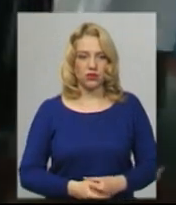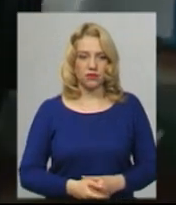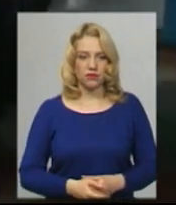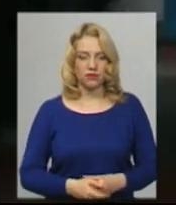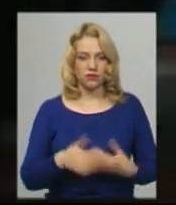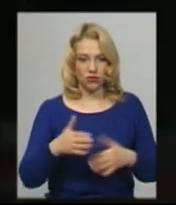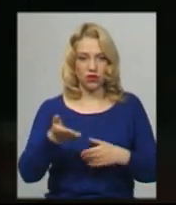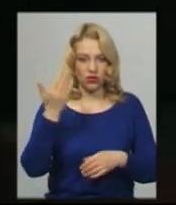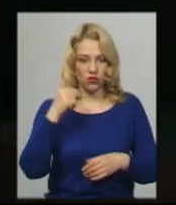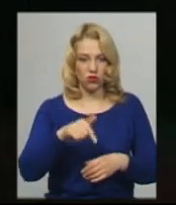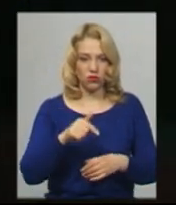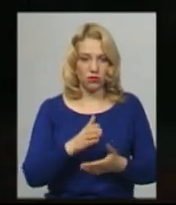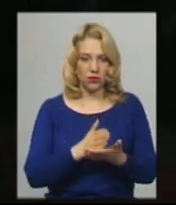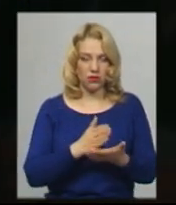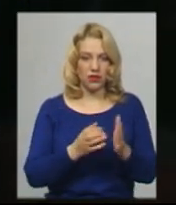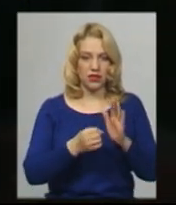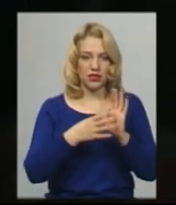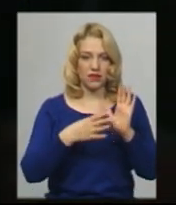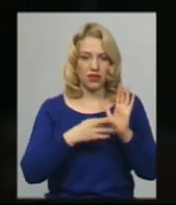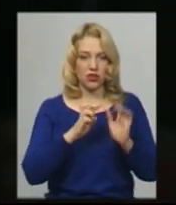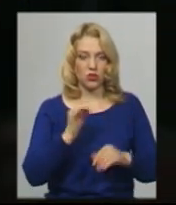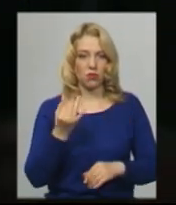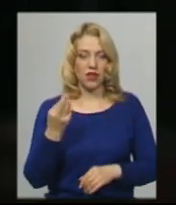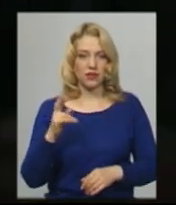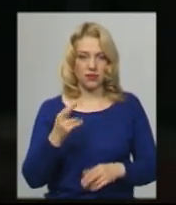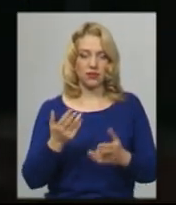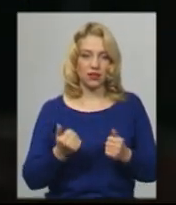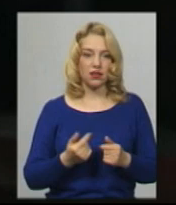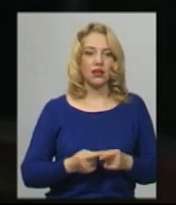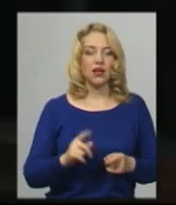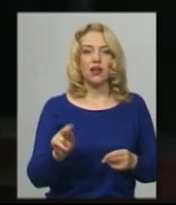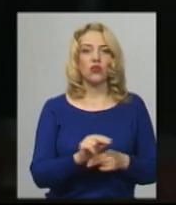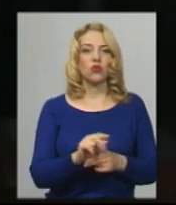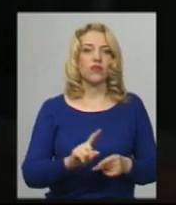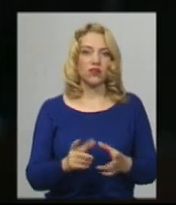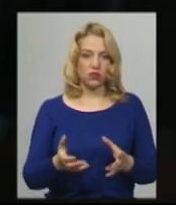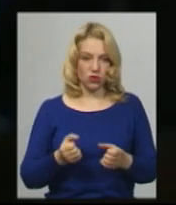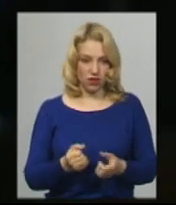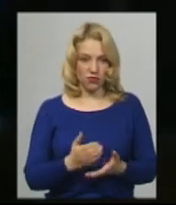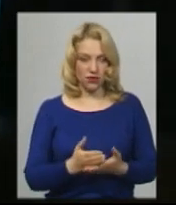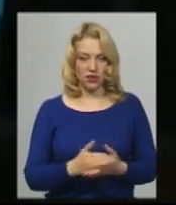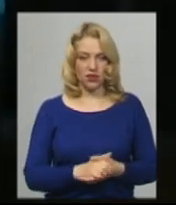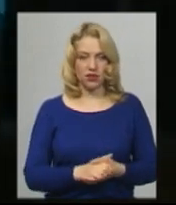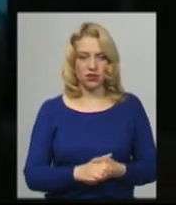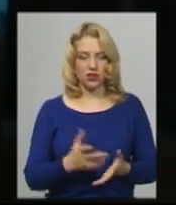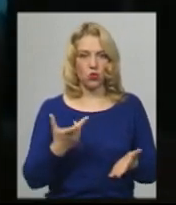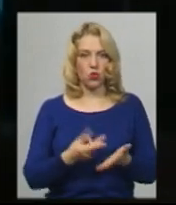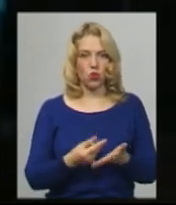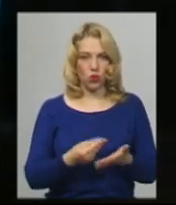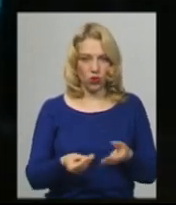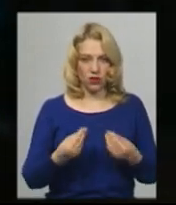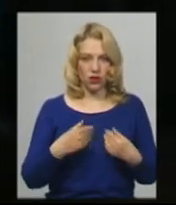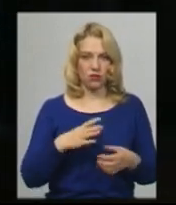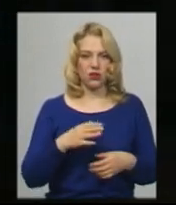З 19 березня. З 19 березня? Так. Якесь лікування отримуєте? Пару корю дали, пару